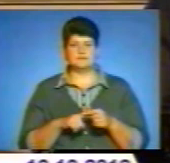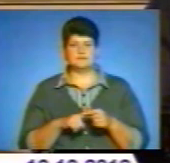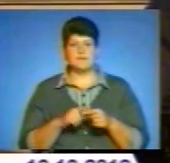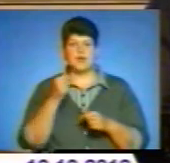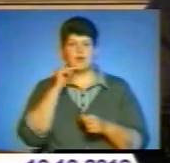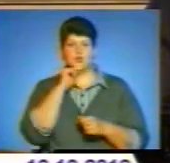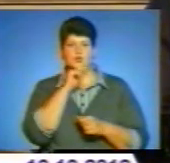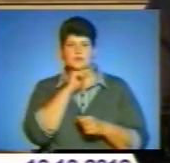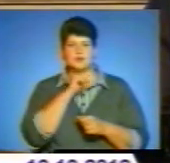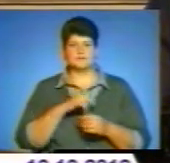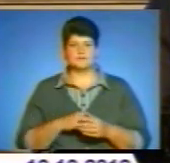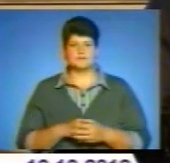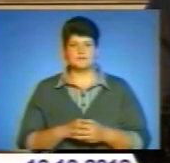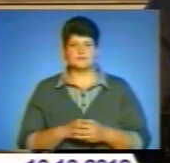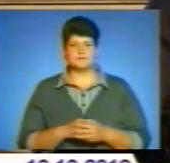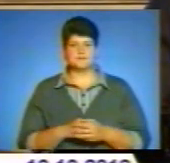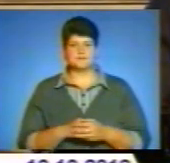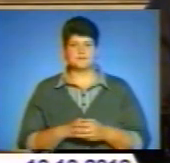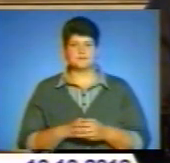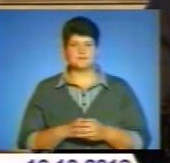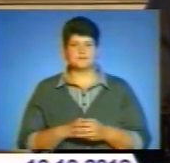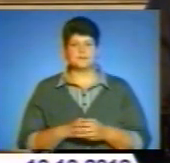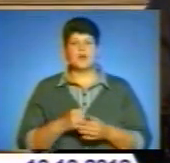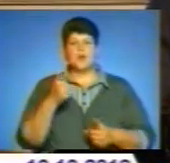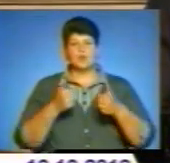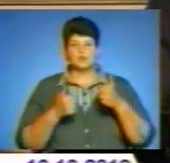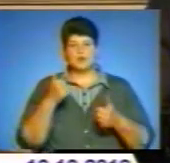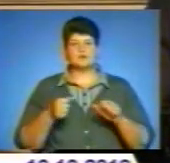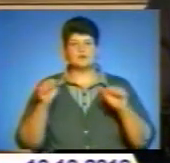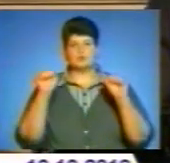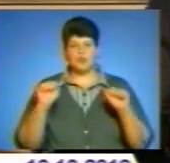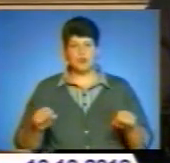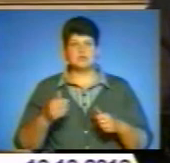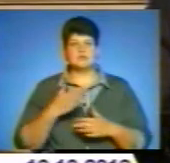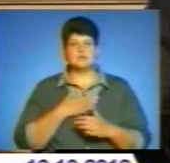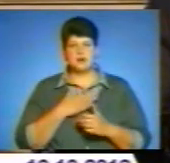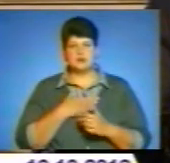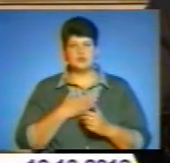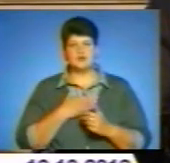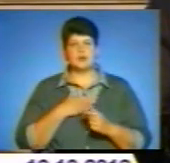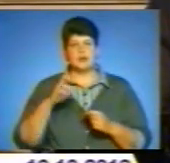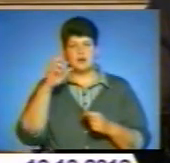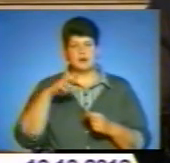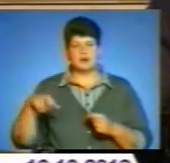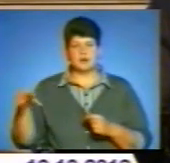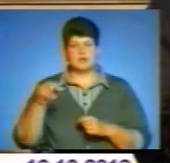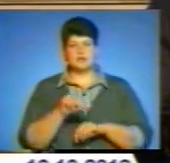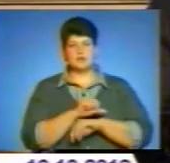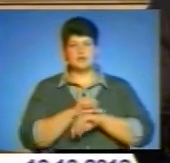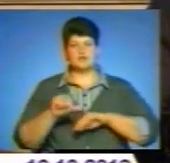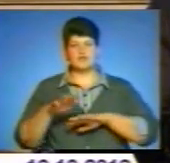економіка, конкурентна спроможність нашої країни